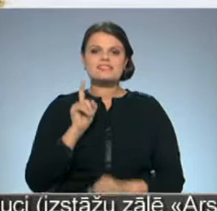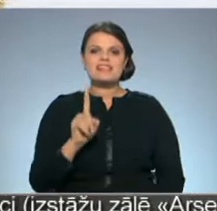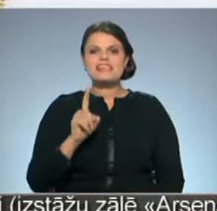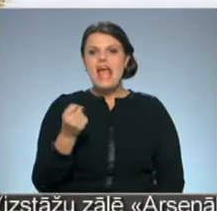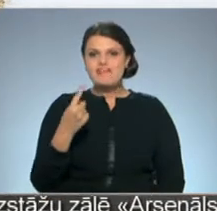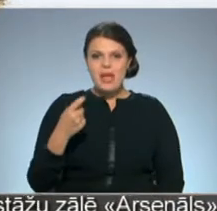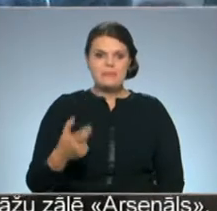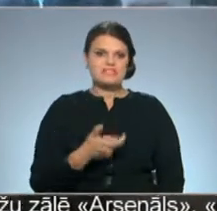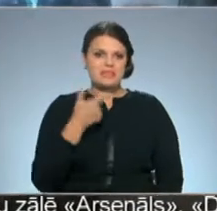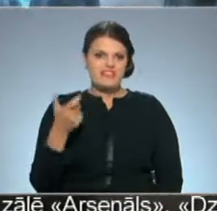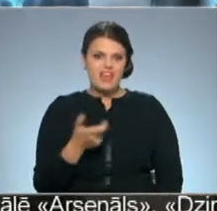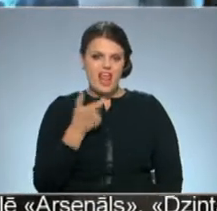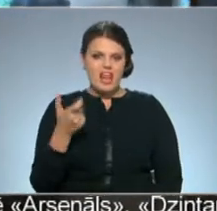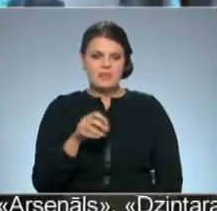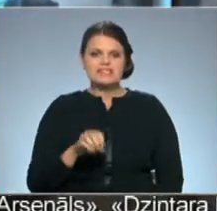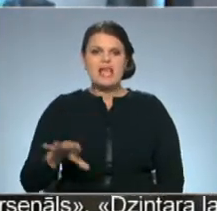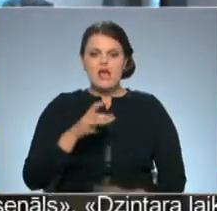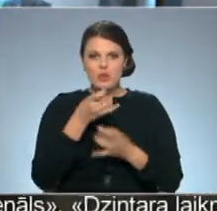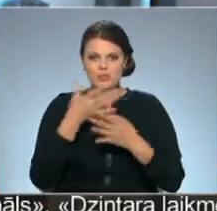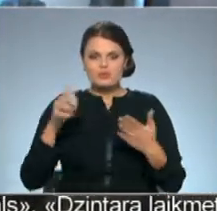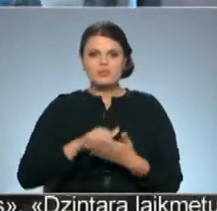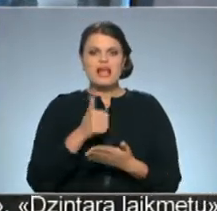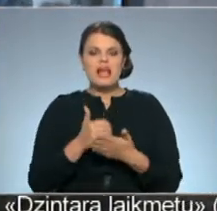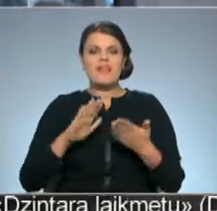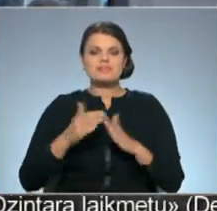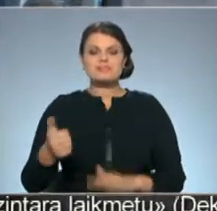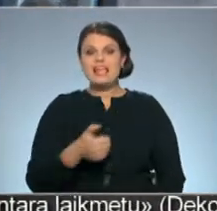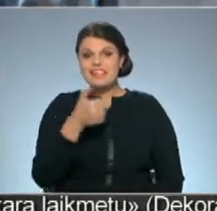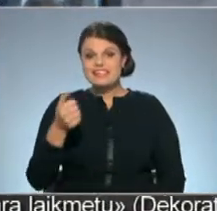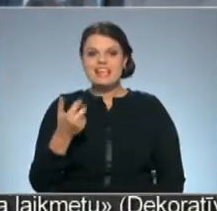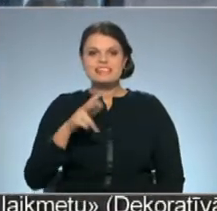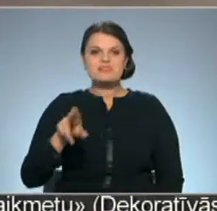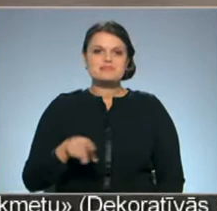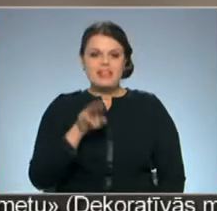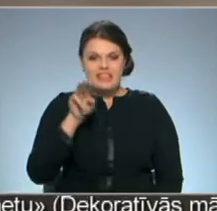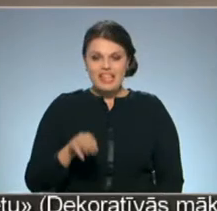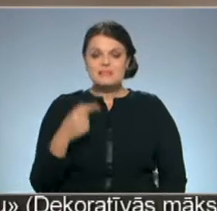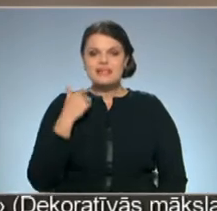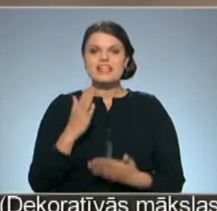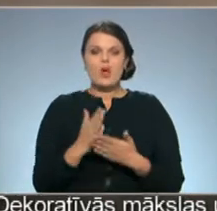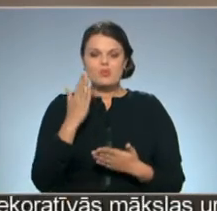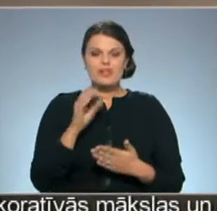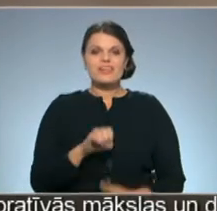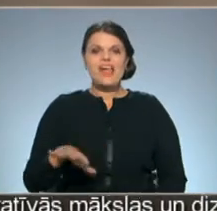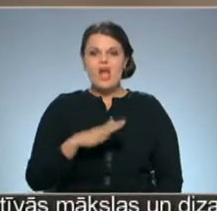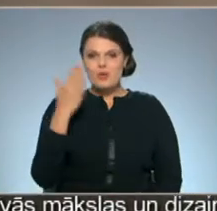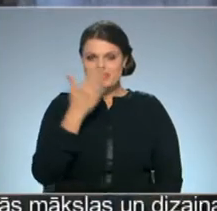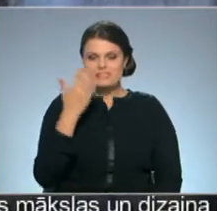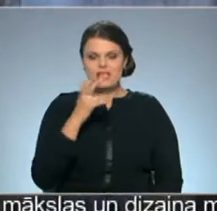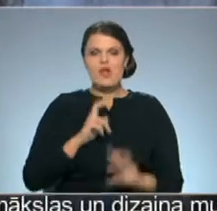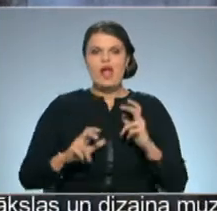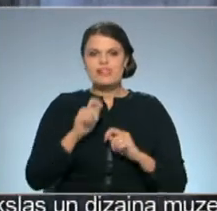11 films. Eiropas kultūras galvas pilsētas gadā 13. decembrī Rīgā norisināsies Eiropas kino